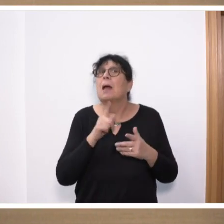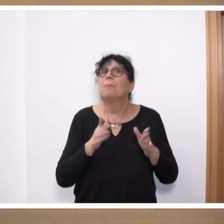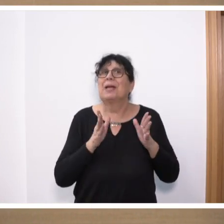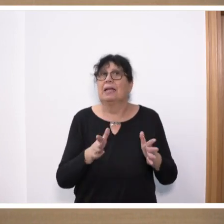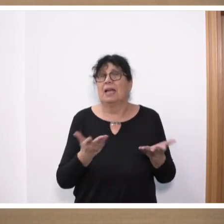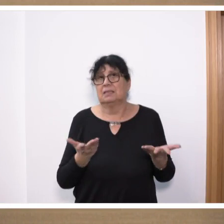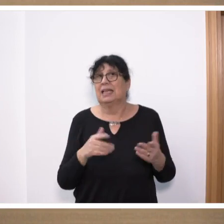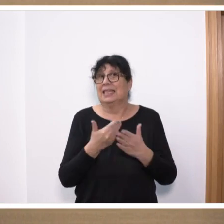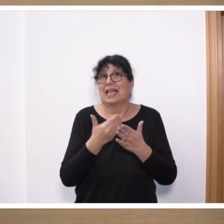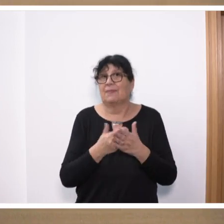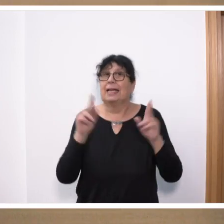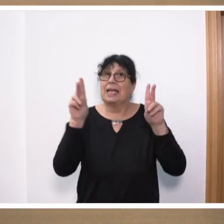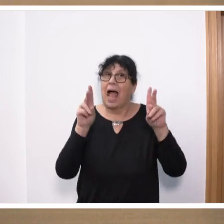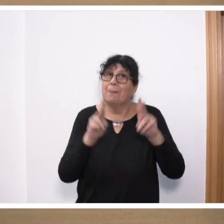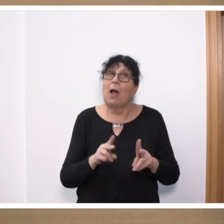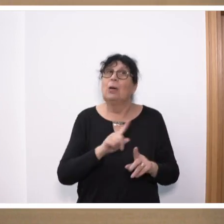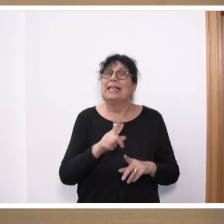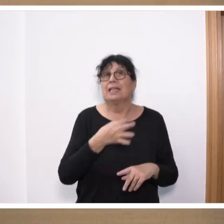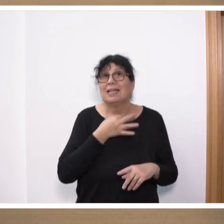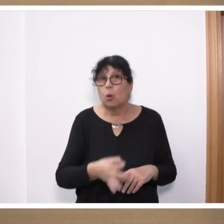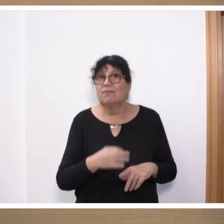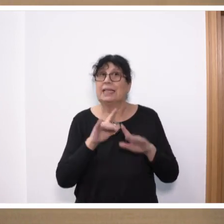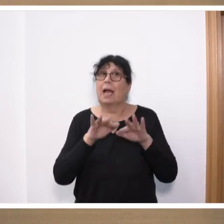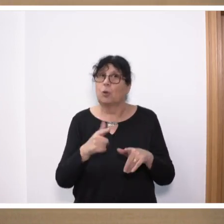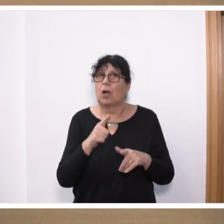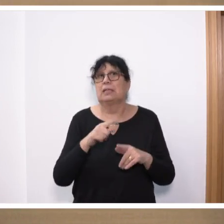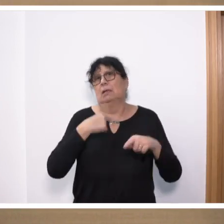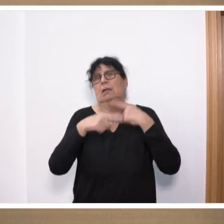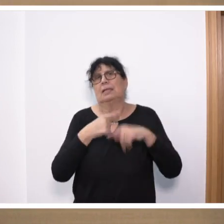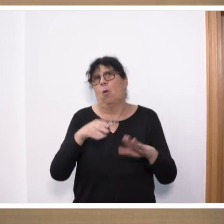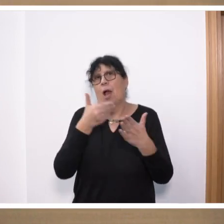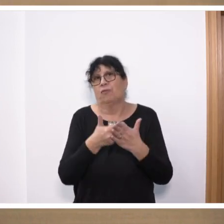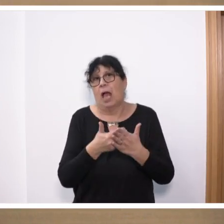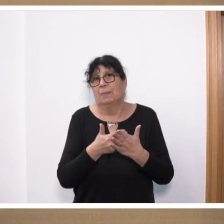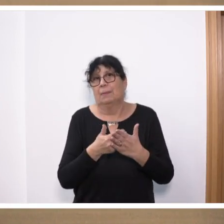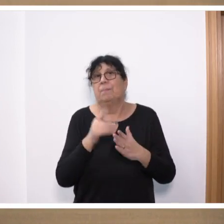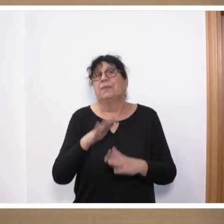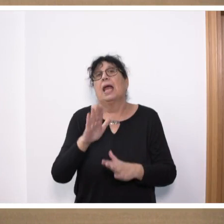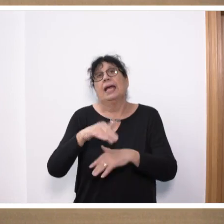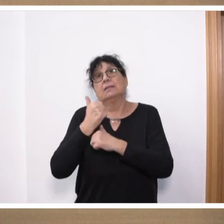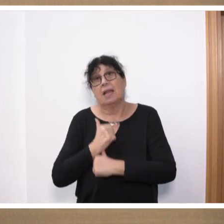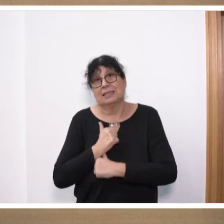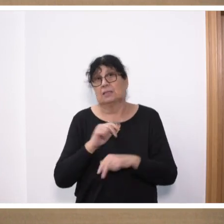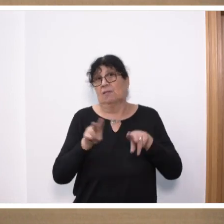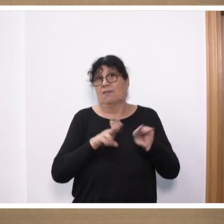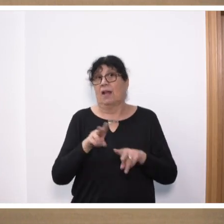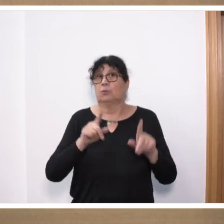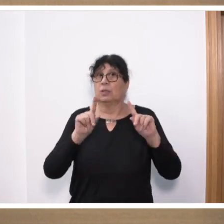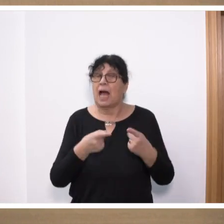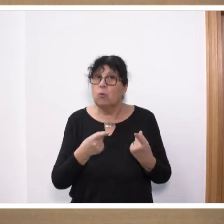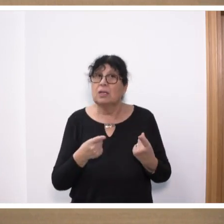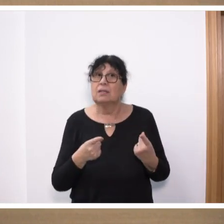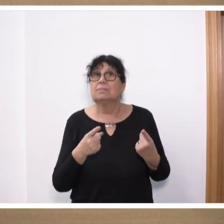der Abbau von nicht notwendiger Bürokratie auch eine Daueraufgabe. Das entlastet Verwaltung selbst und das ist in Zeiten